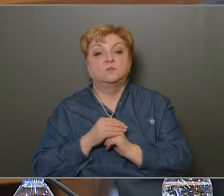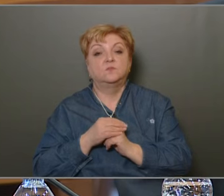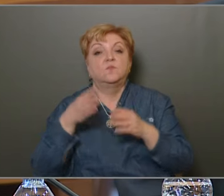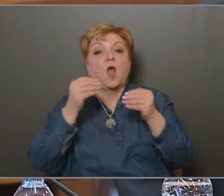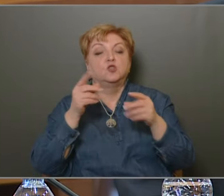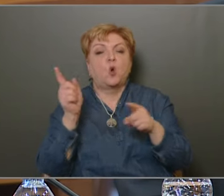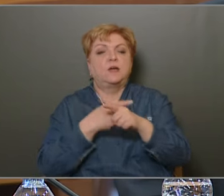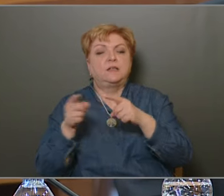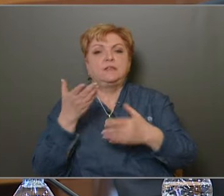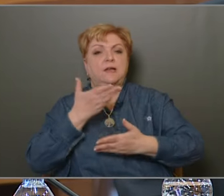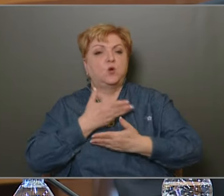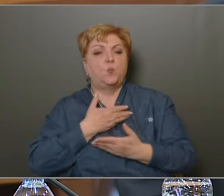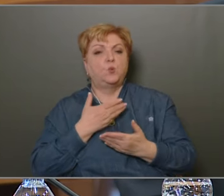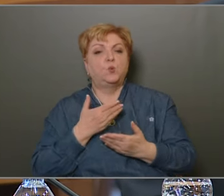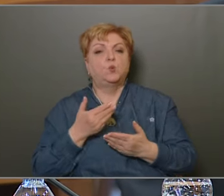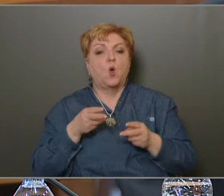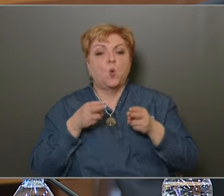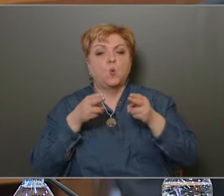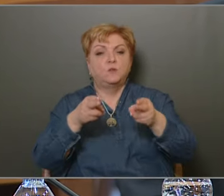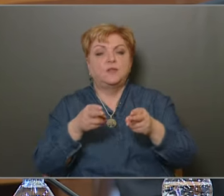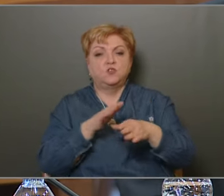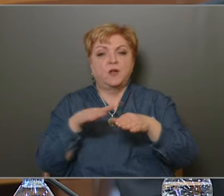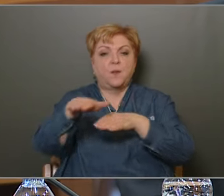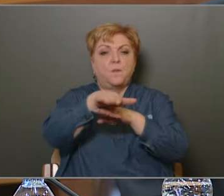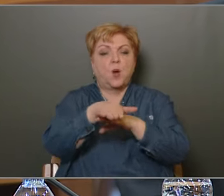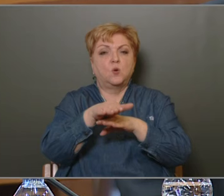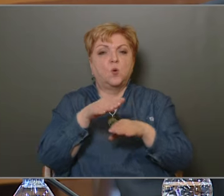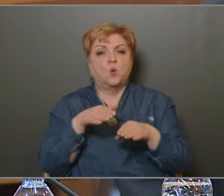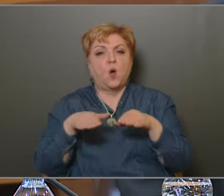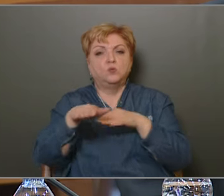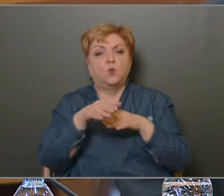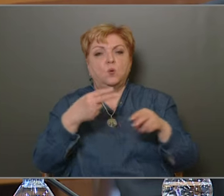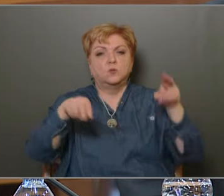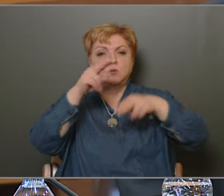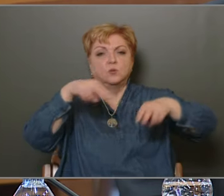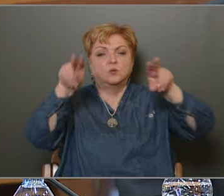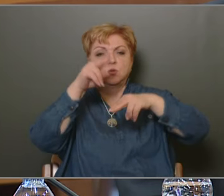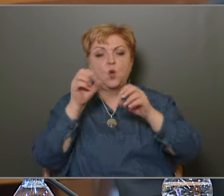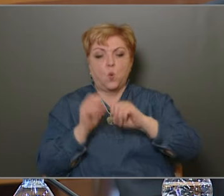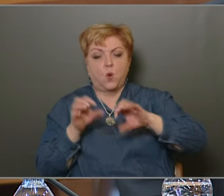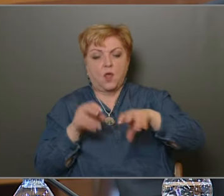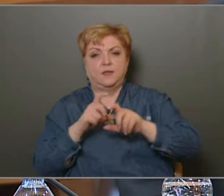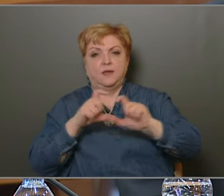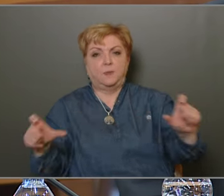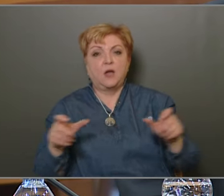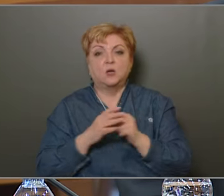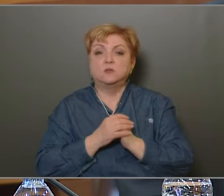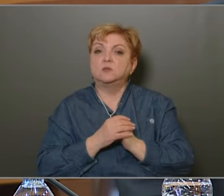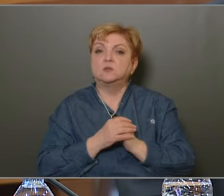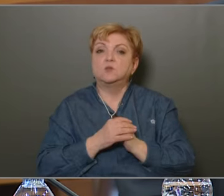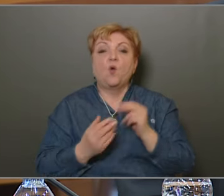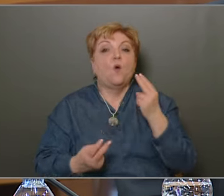Sok kritikát kapunk az úttesteken parkoló autók között felhalmozódott hulladék miatt.